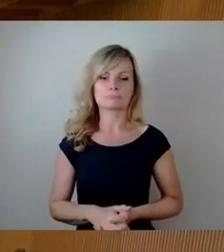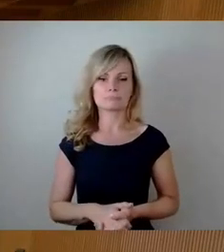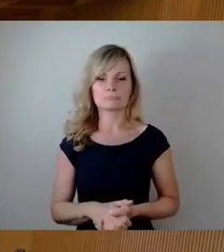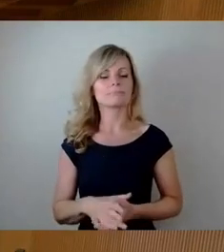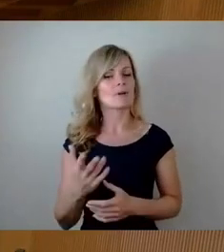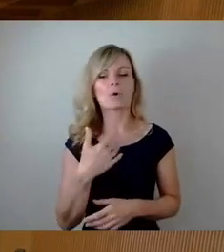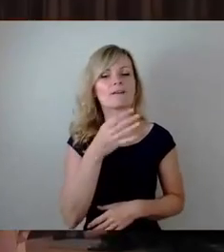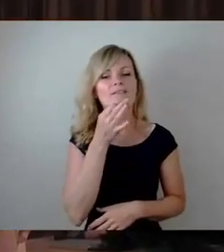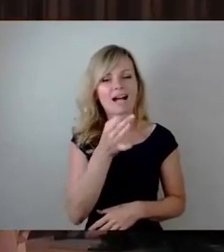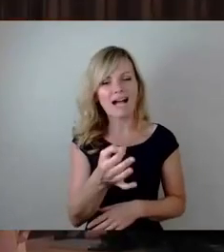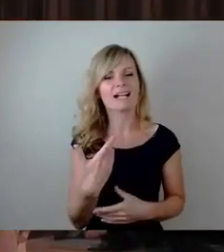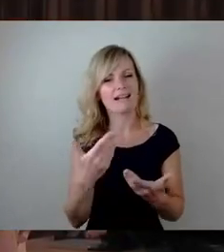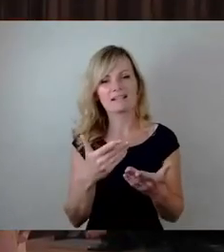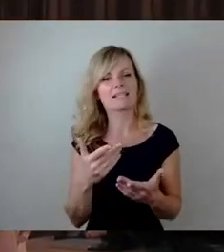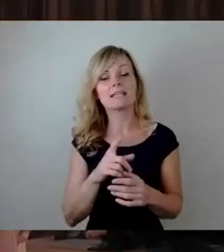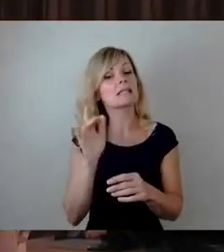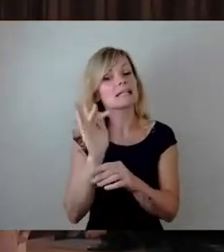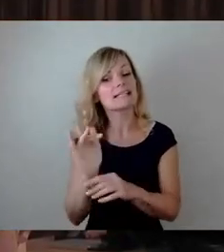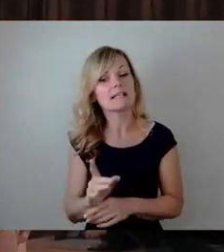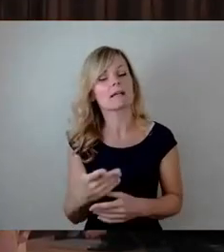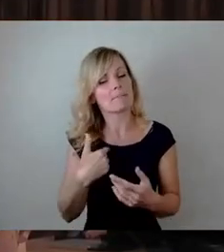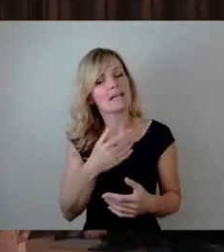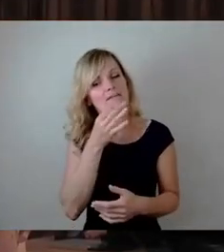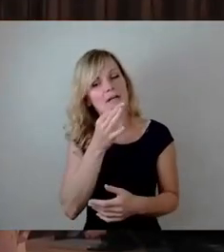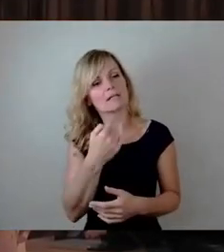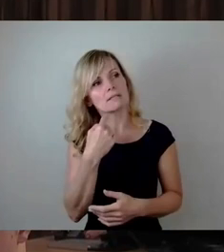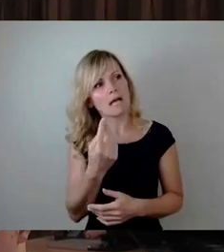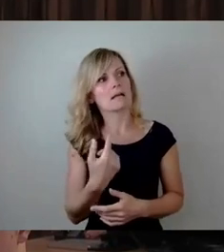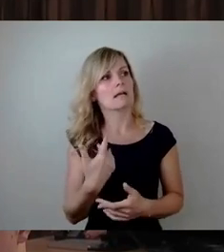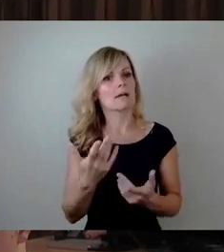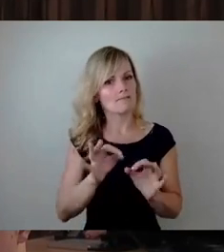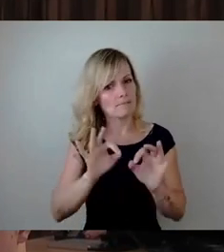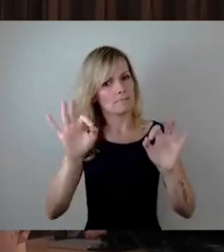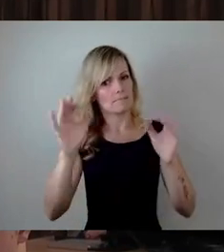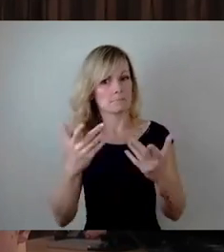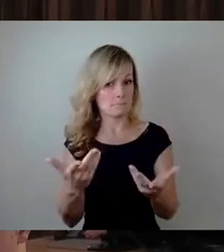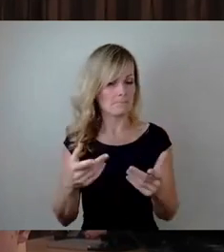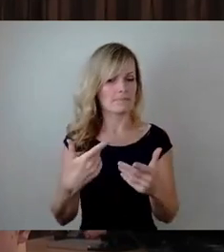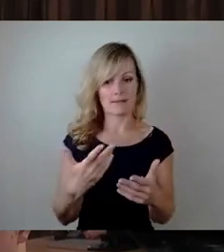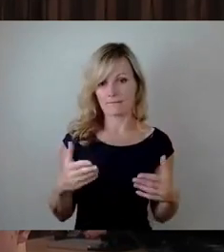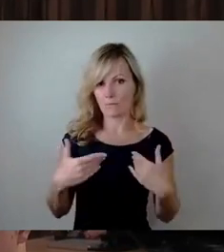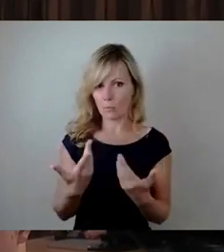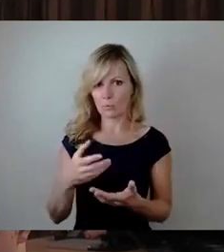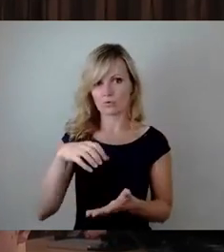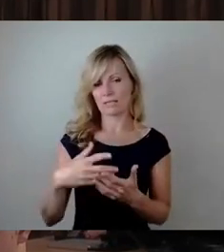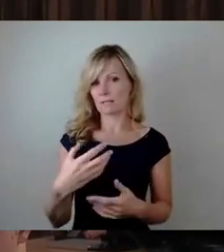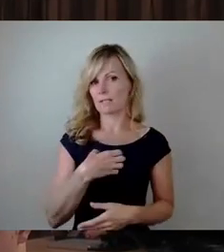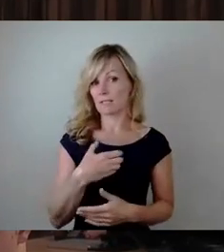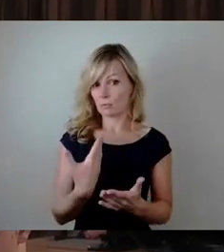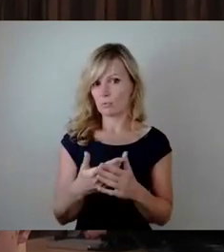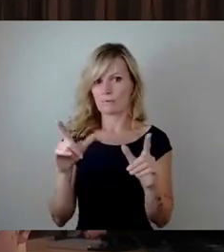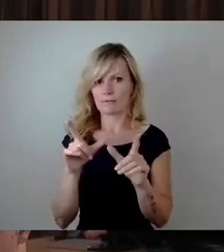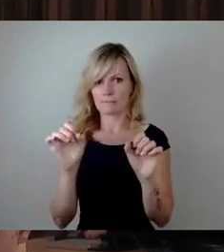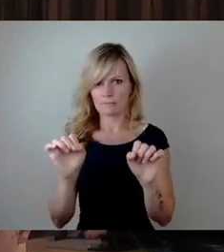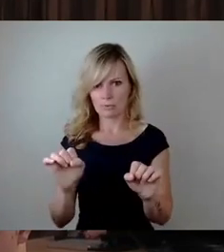das weiter eben zu optimieren. war ja keine Kritik. Und wie gesagt, wir sind ja alle sehr froh, dass die Stadt Dresden in der Lage ist, solche Veranstaltungen durchzuführen. So wie ich gehört habe, hat ja die Stadt